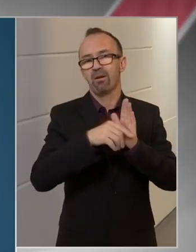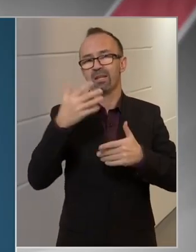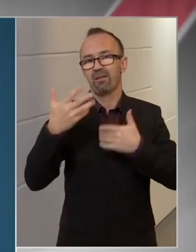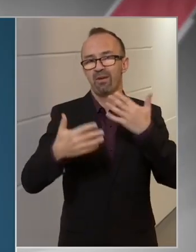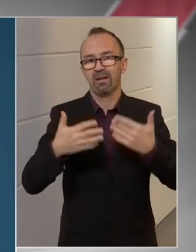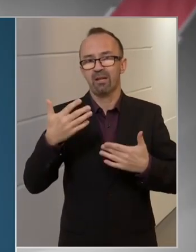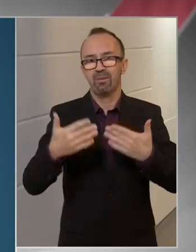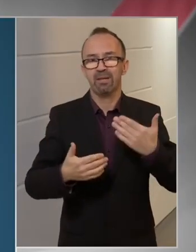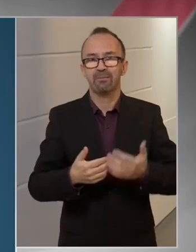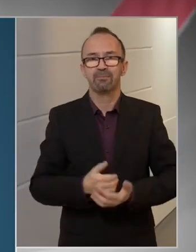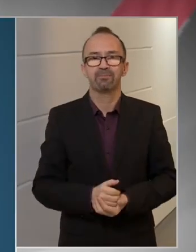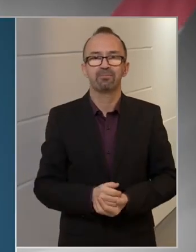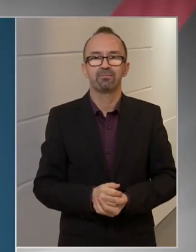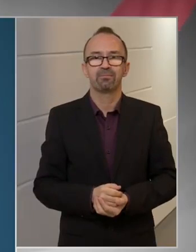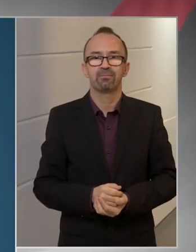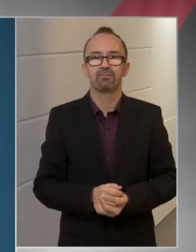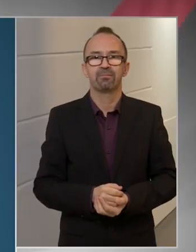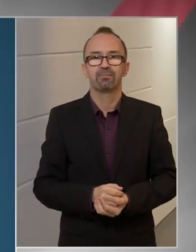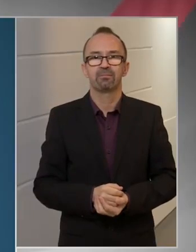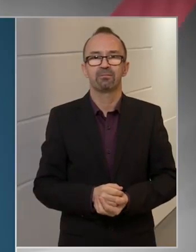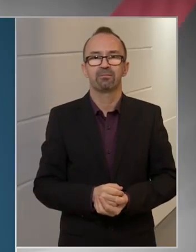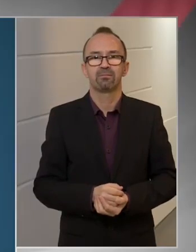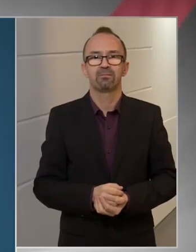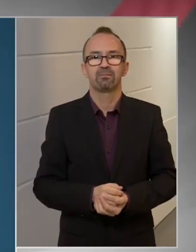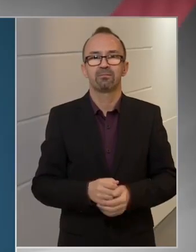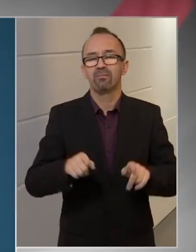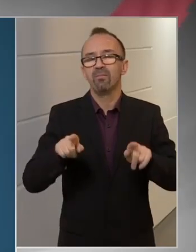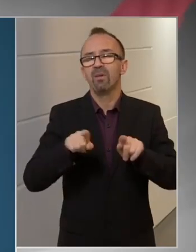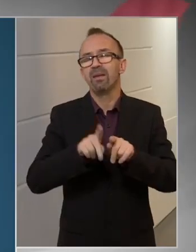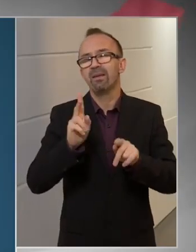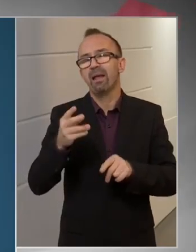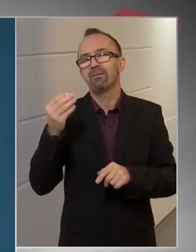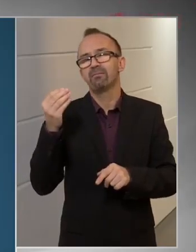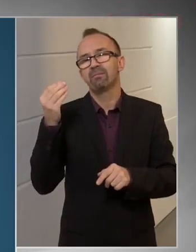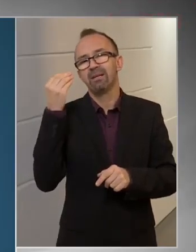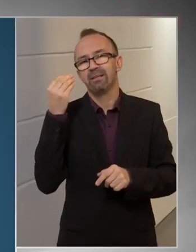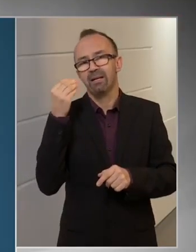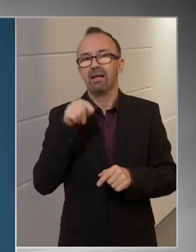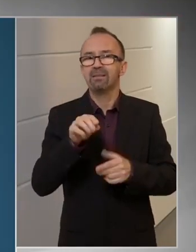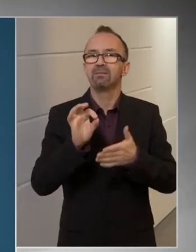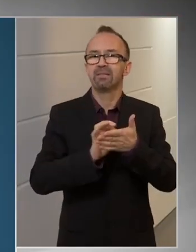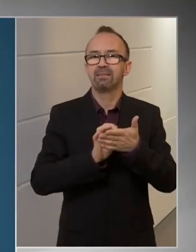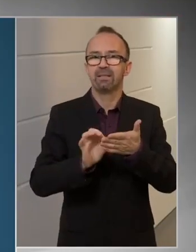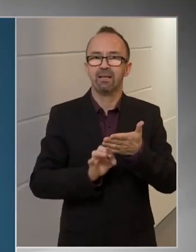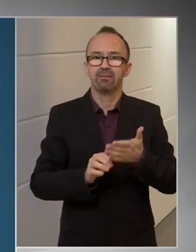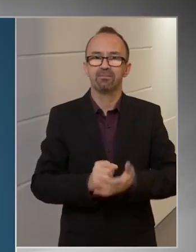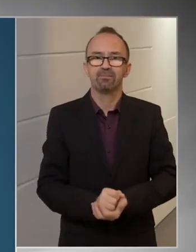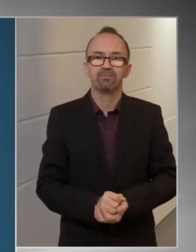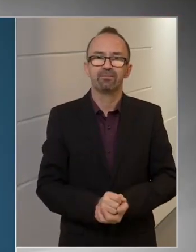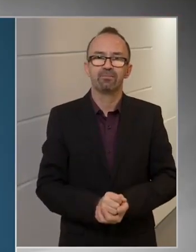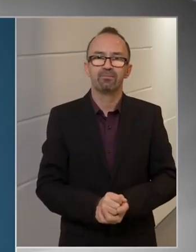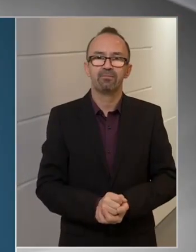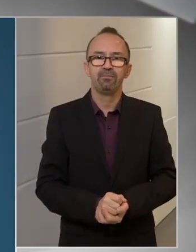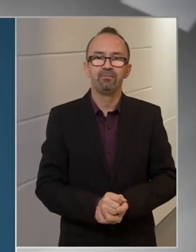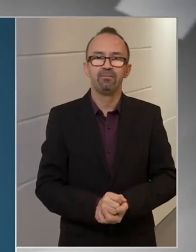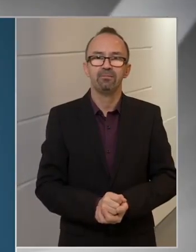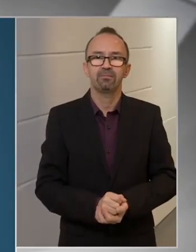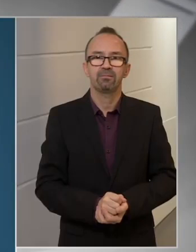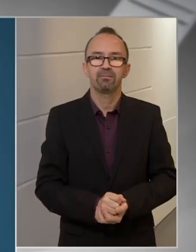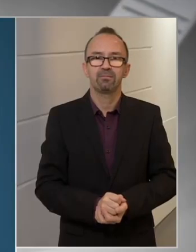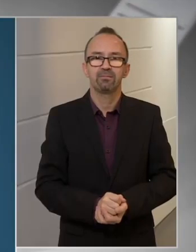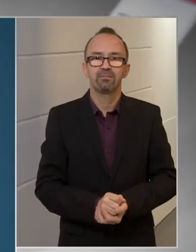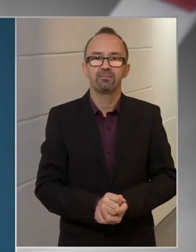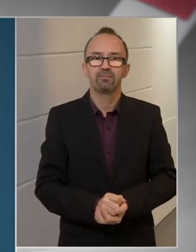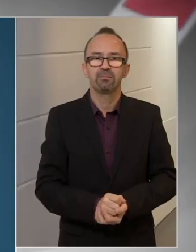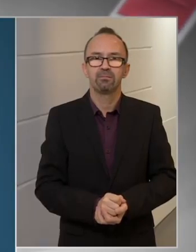eredménnyel állunk szemben. Tehát ezek így értékelendők ezek a tesztek. A